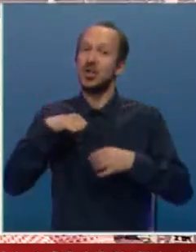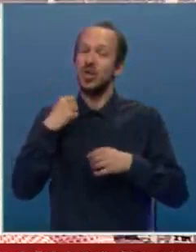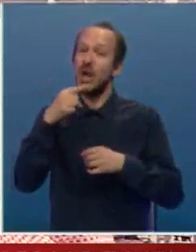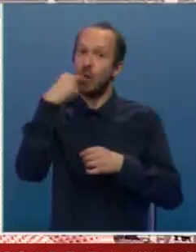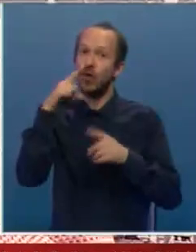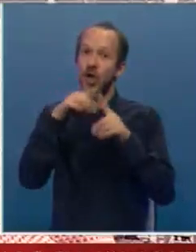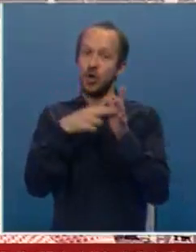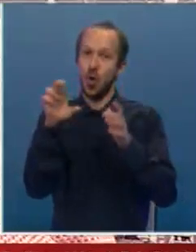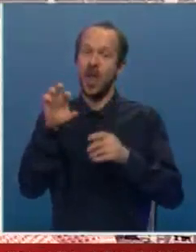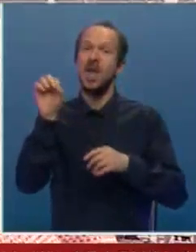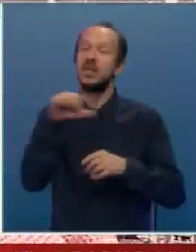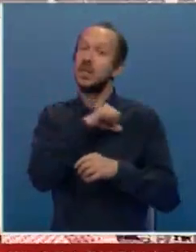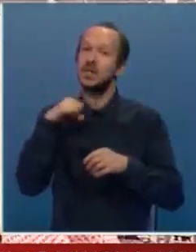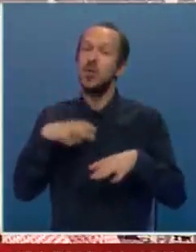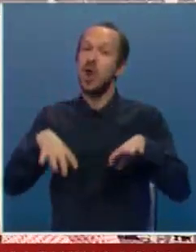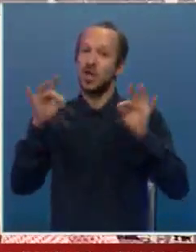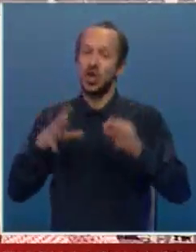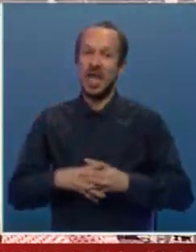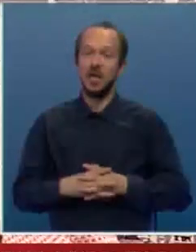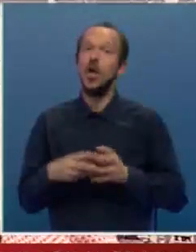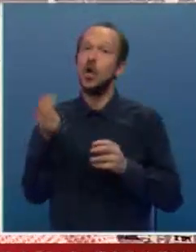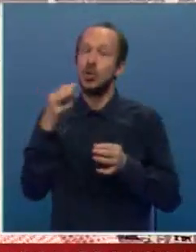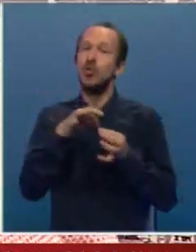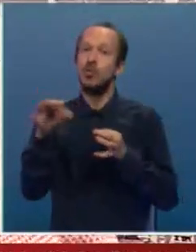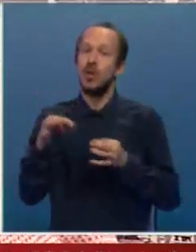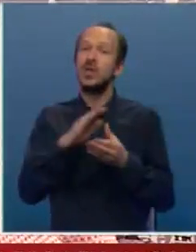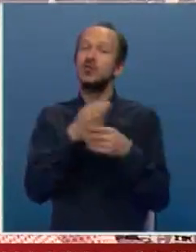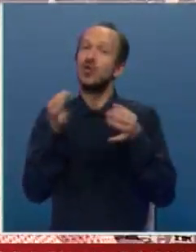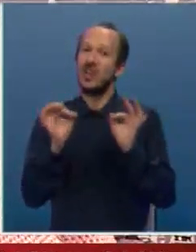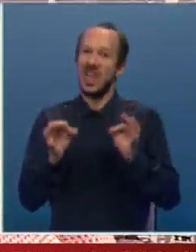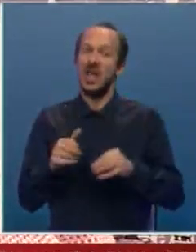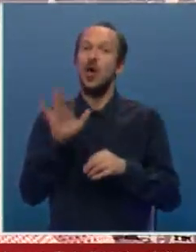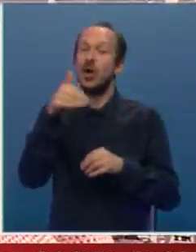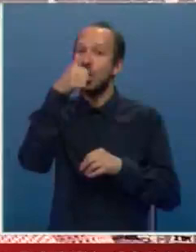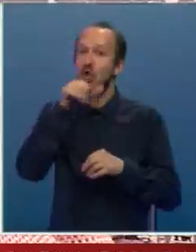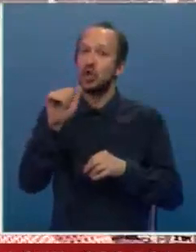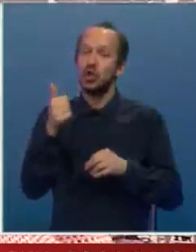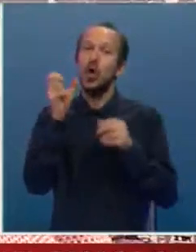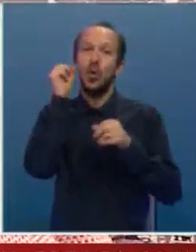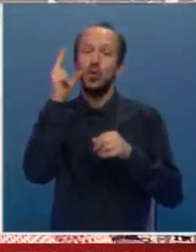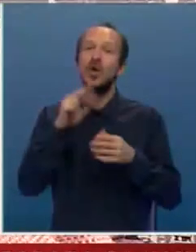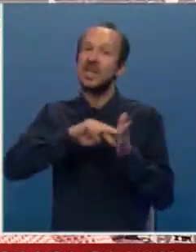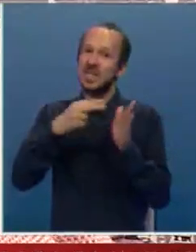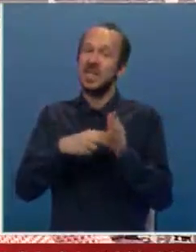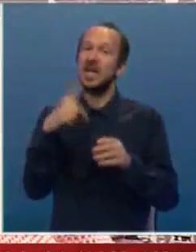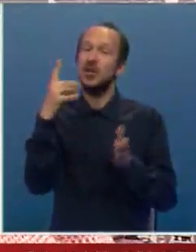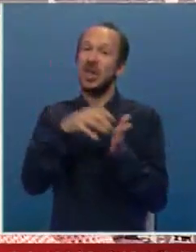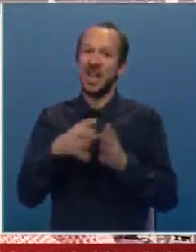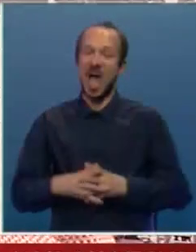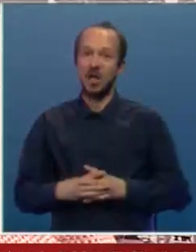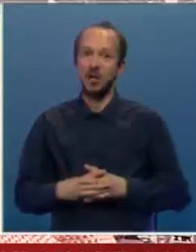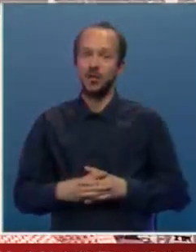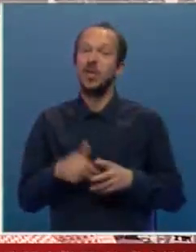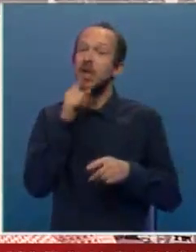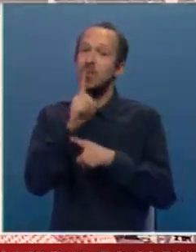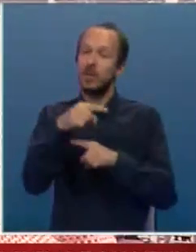govore o tome da smo našli dobru meru između kvaliteta i onoga što je kulturna strategija jednog grada i